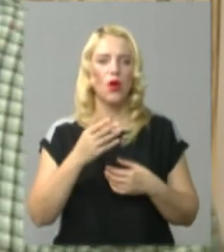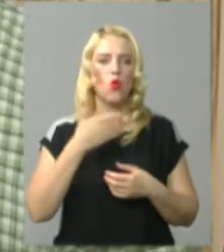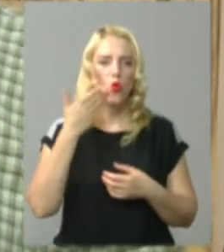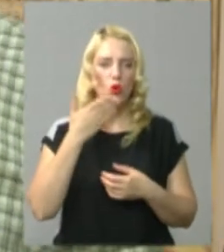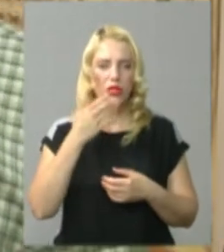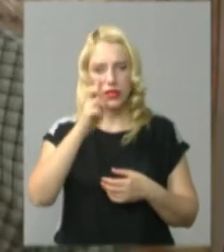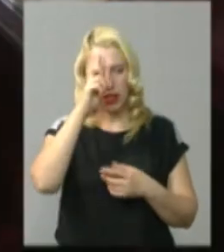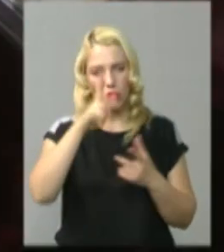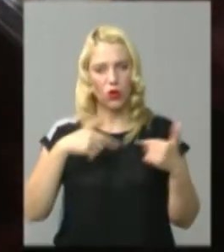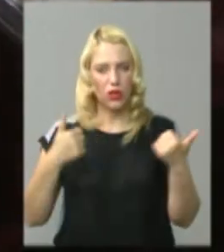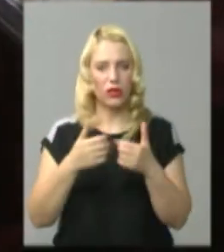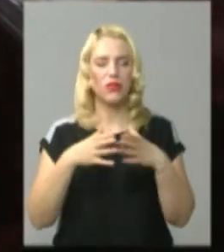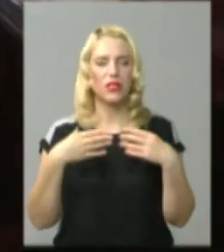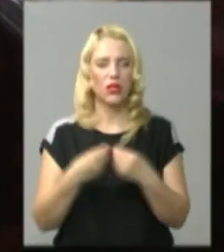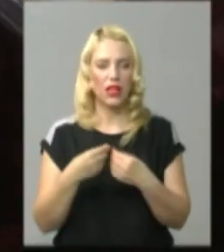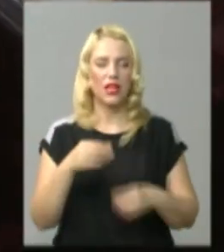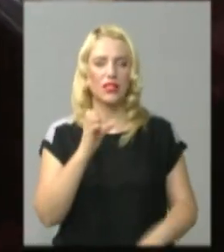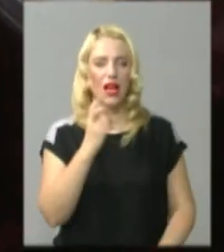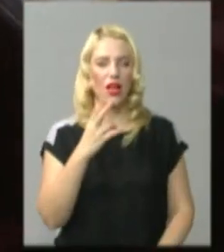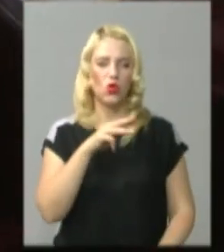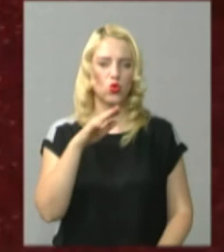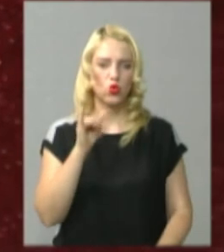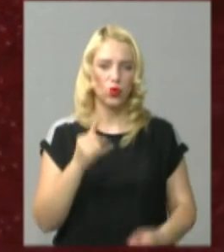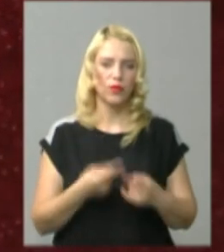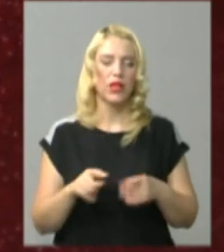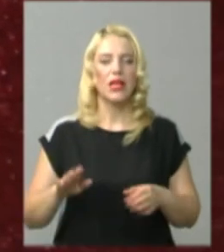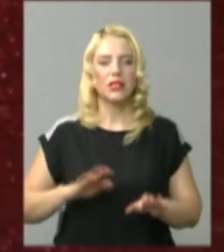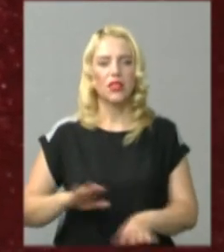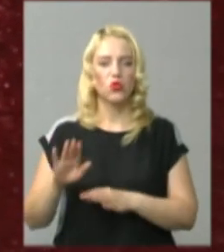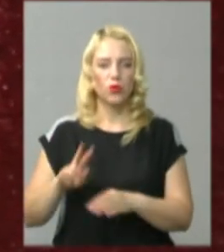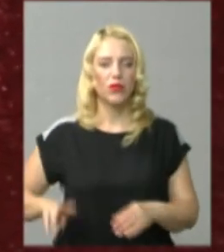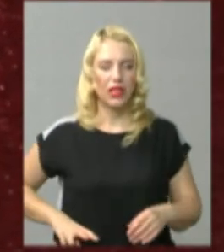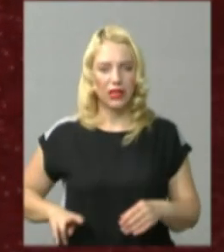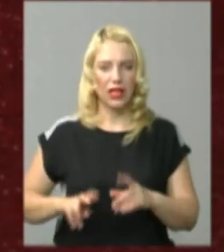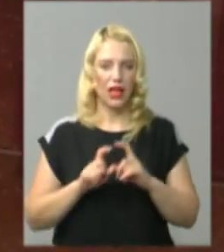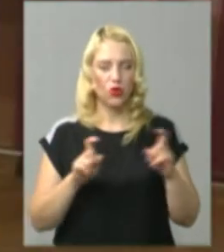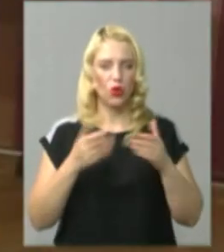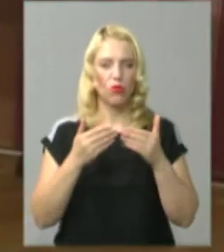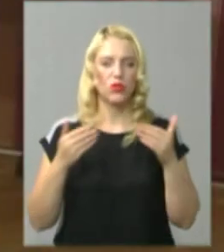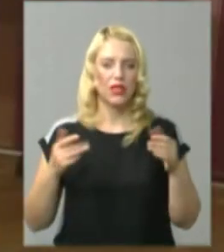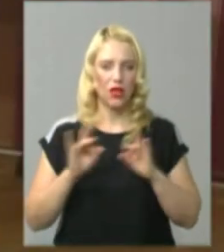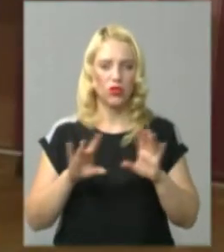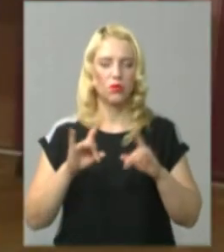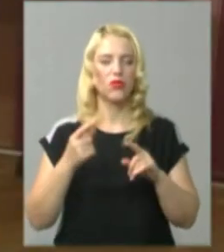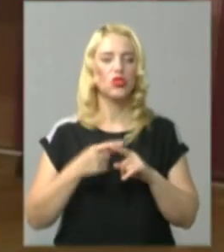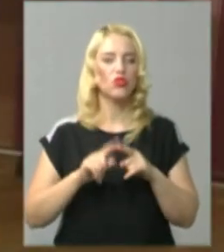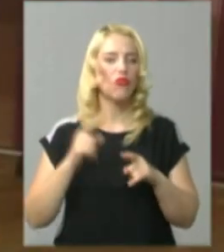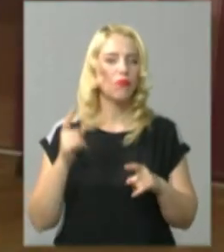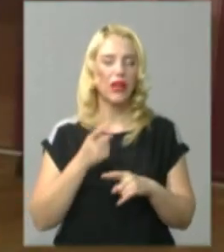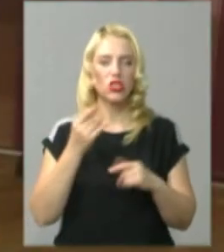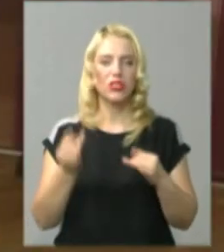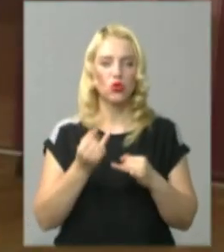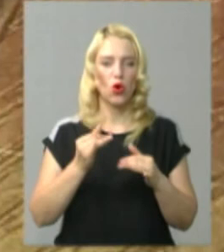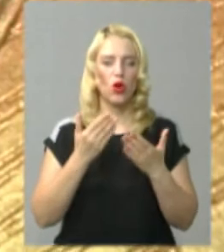династії Анжу. Заступниця директора Хмельницького обласного краєзнавчого музею Тетяна Смолій розповідає, вперше в історії